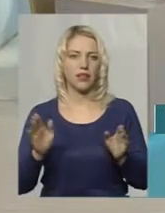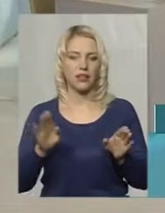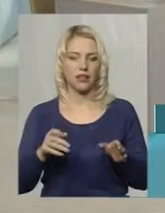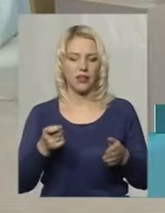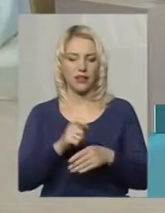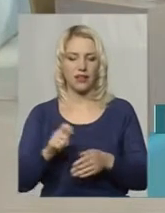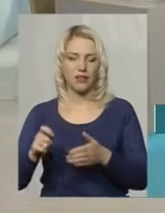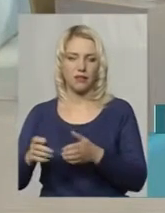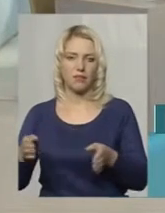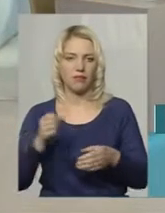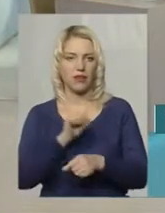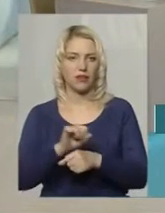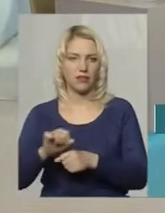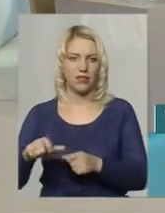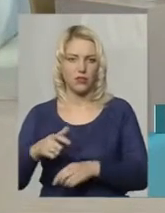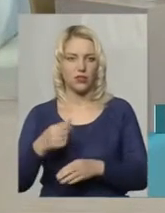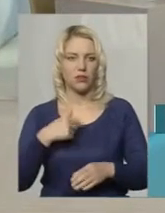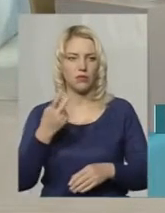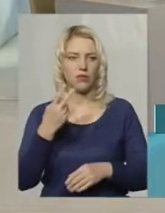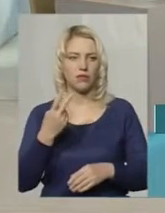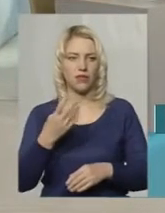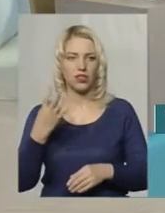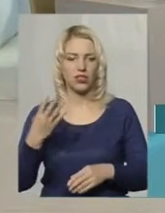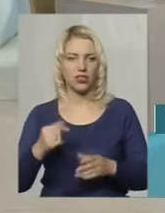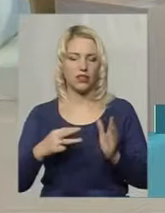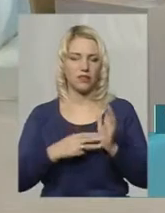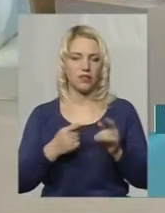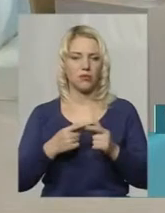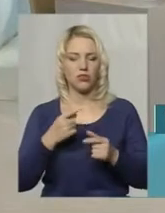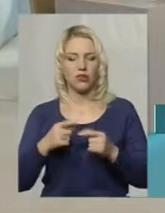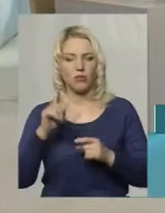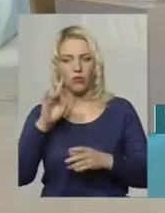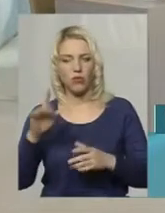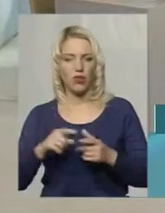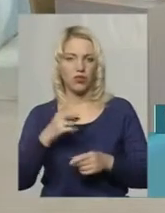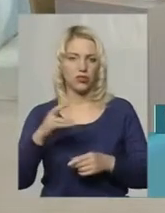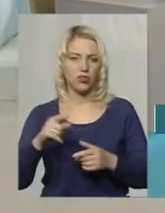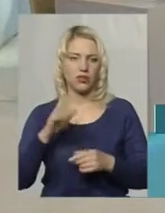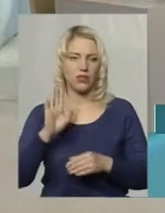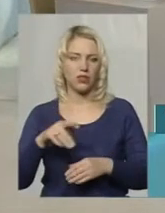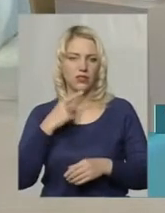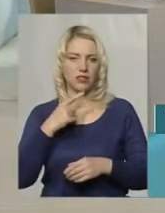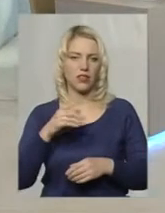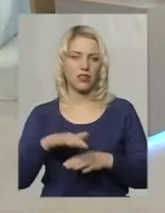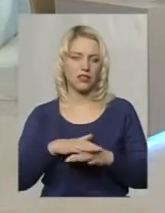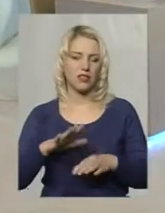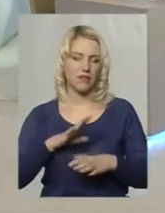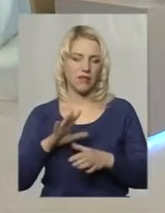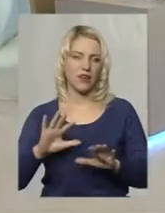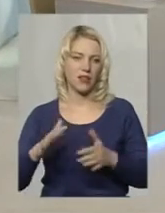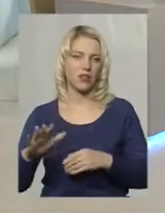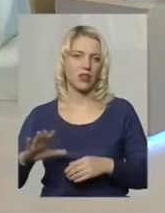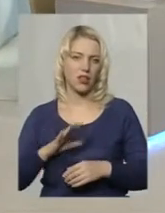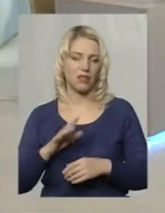таких випадка, а в місті Хмельницькому – 8. Тому говорити, чи вони популярні, чи ні, цифри скарують самі за себе. Тобто так, дійсно, бувають такі випадки.